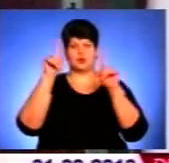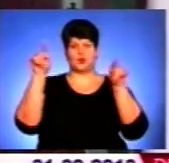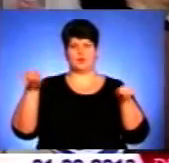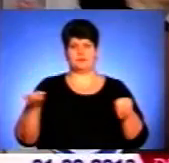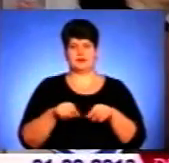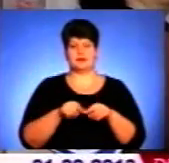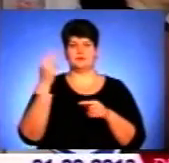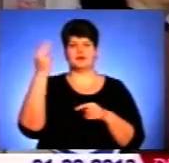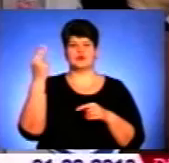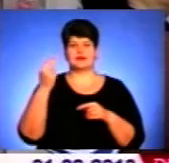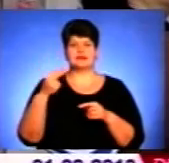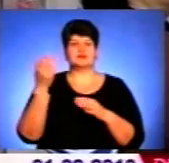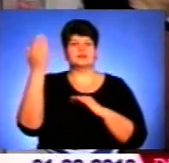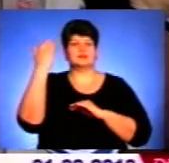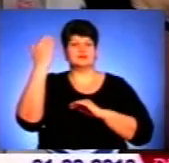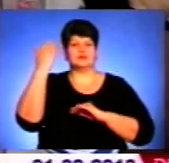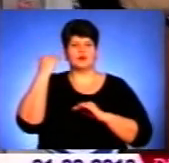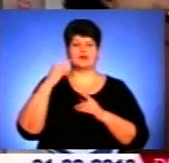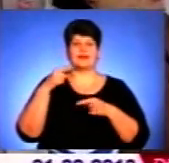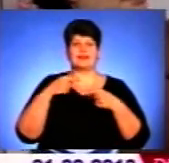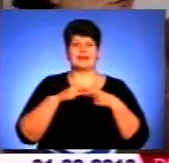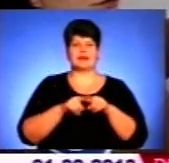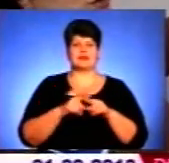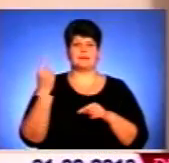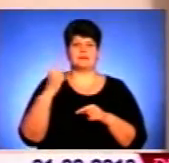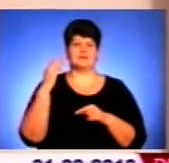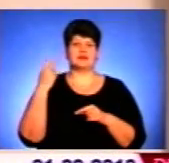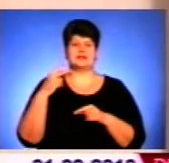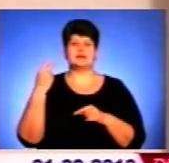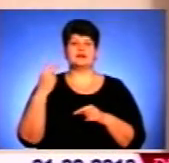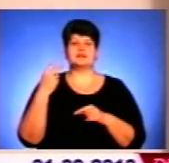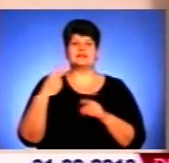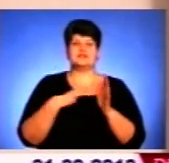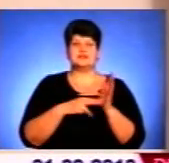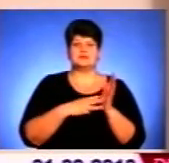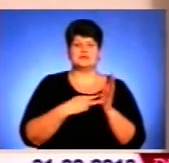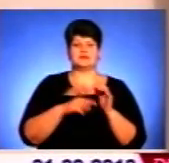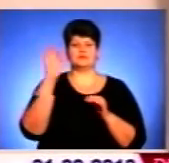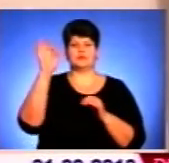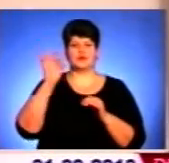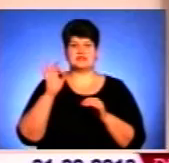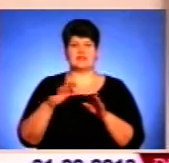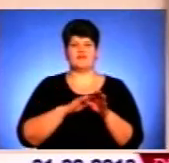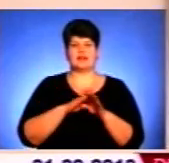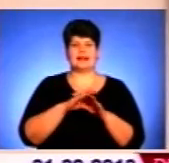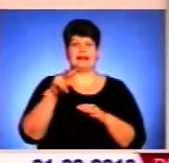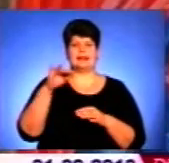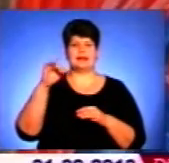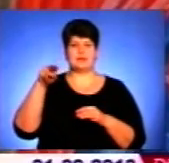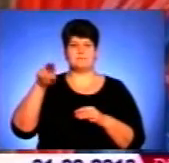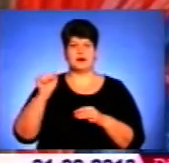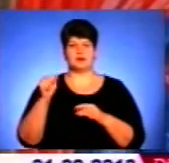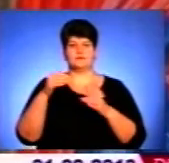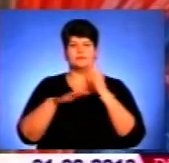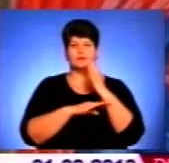ікони, він дотримується давніх технік іконописання першого тисячоліття. Так 80% усіх вартісних ікон виконані на липовій дошці. Її